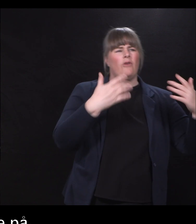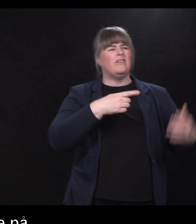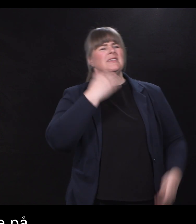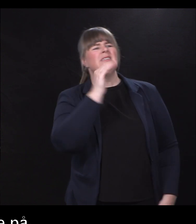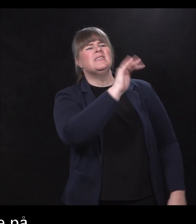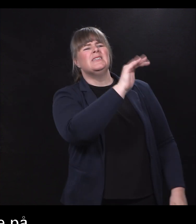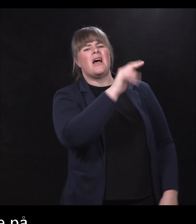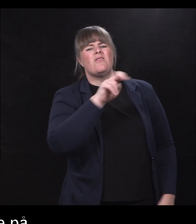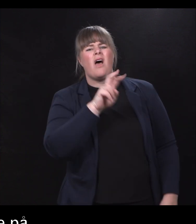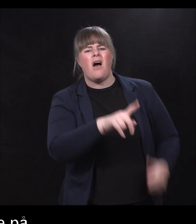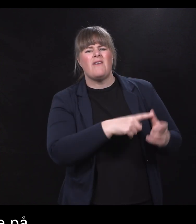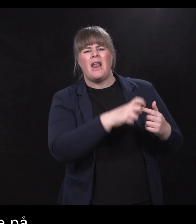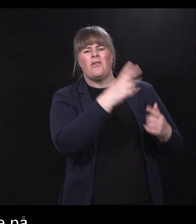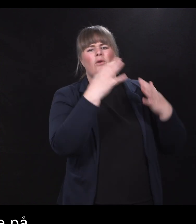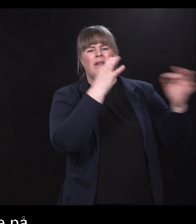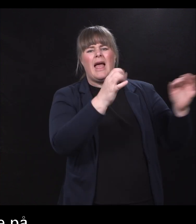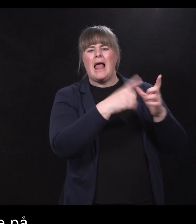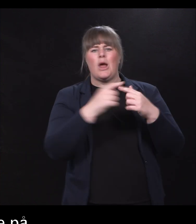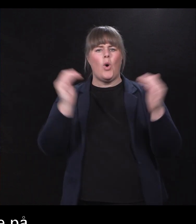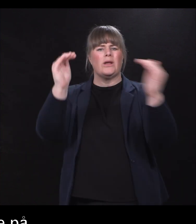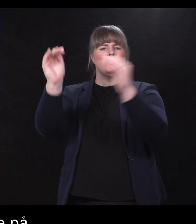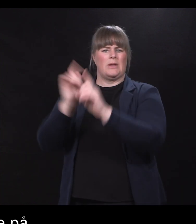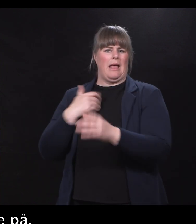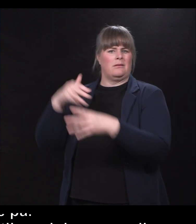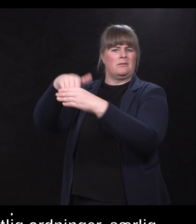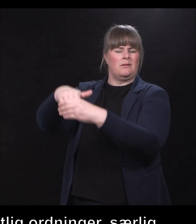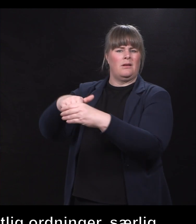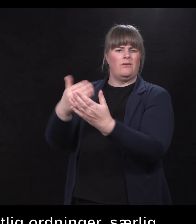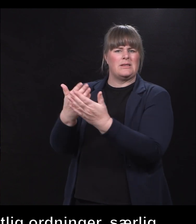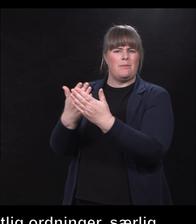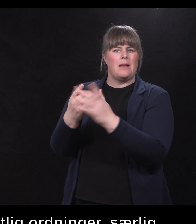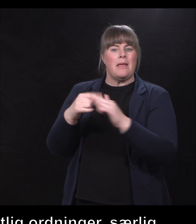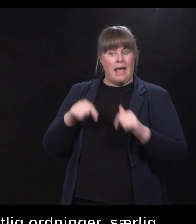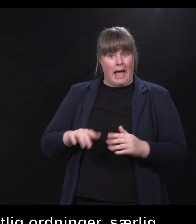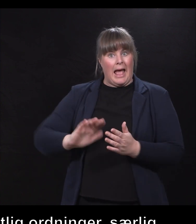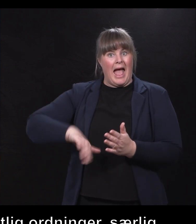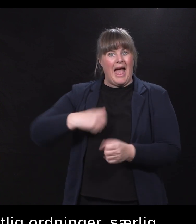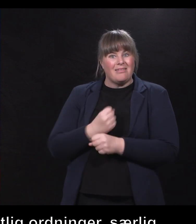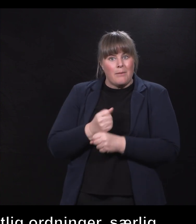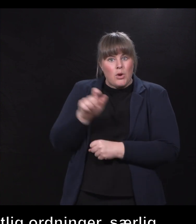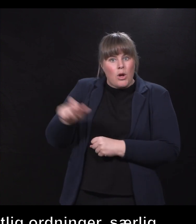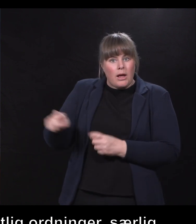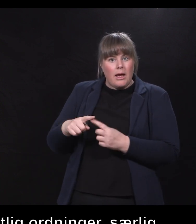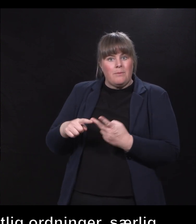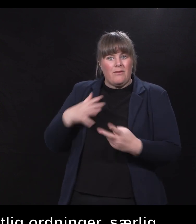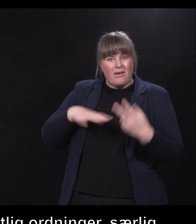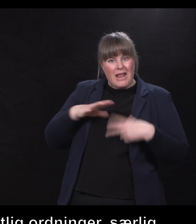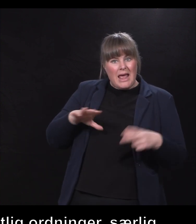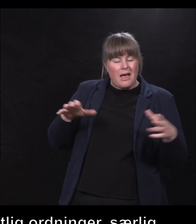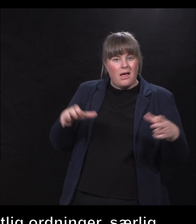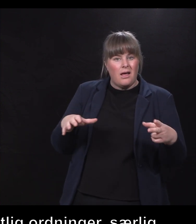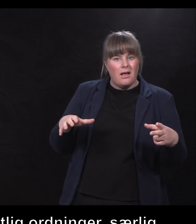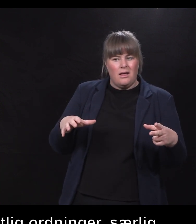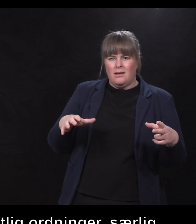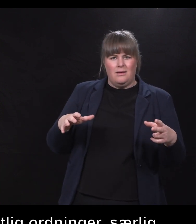kanskje for organisasjonen som jeg selv er en del av. Men her er det jo entreprenører, det er det frivillige. Hva